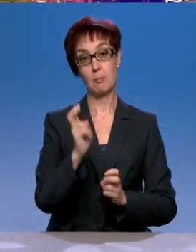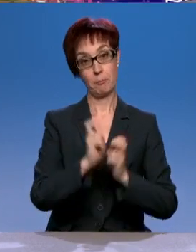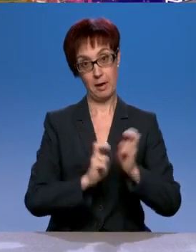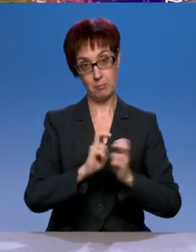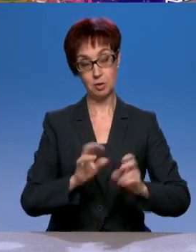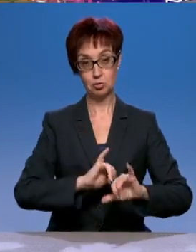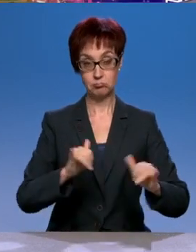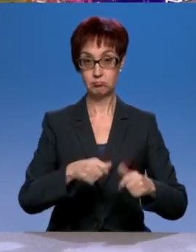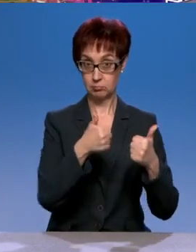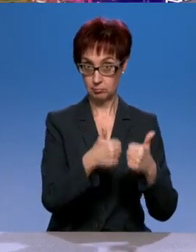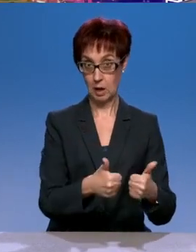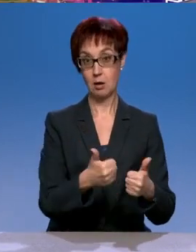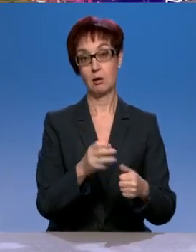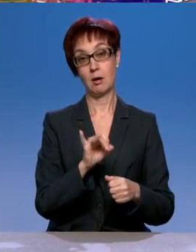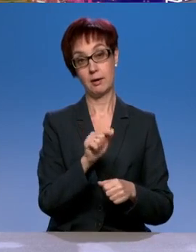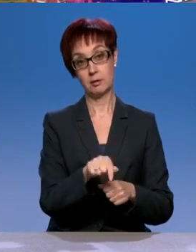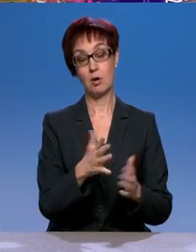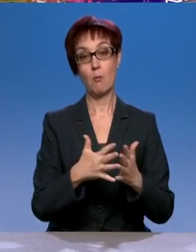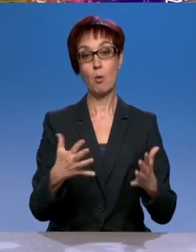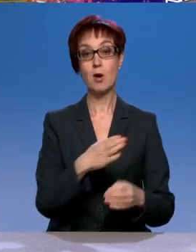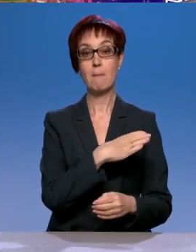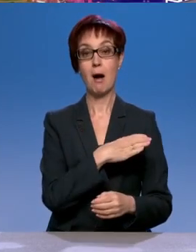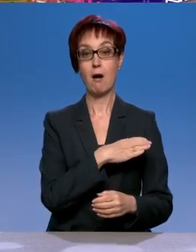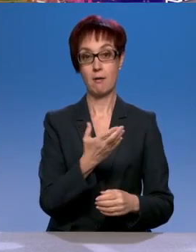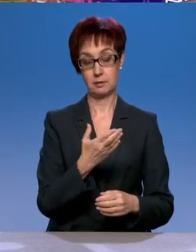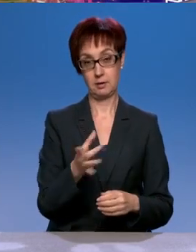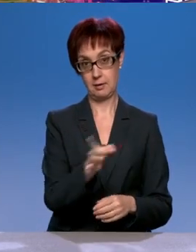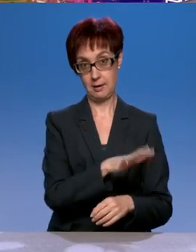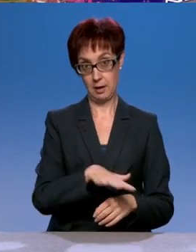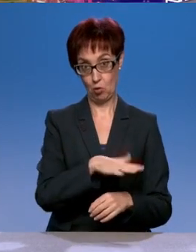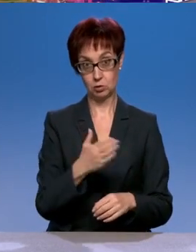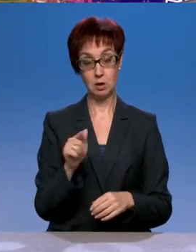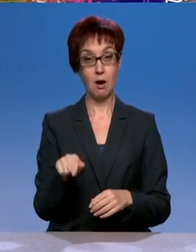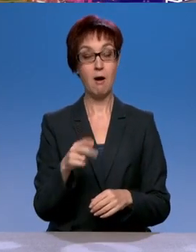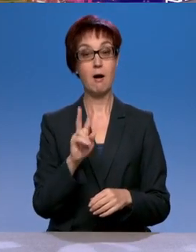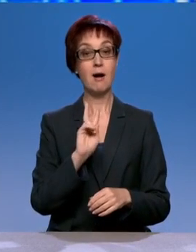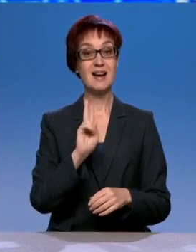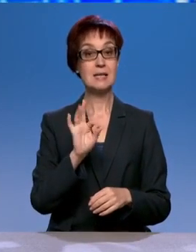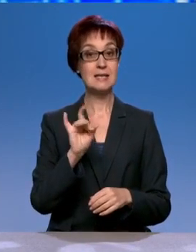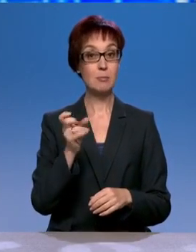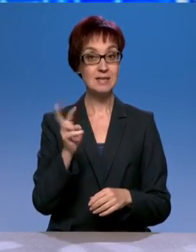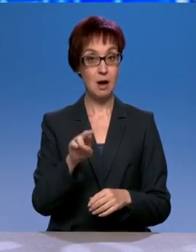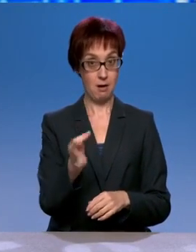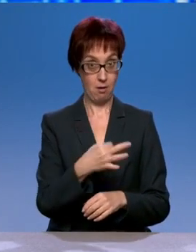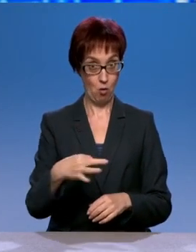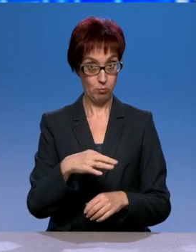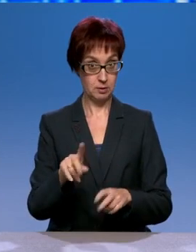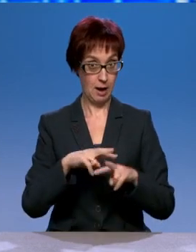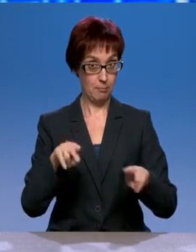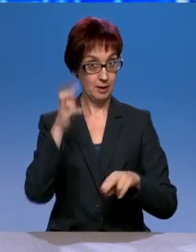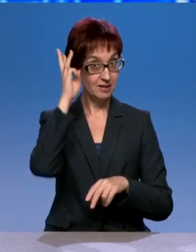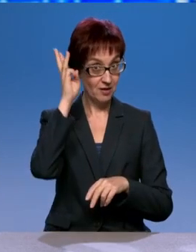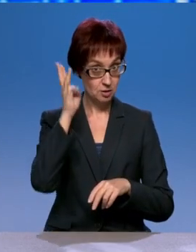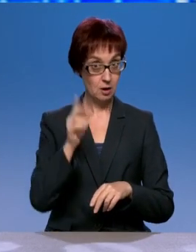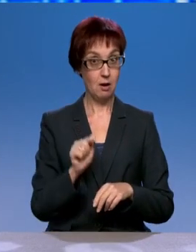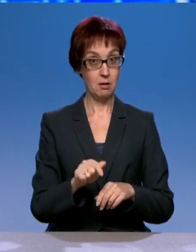побогаче? Да. А, скажем, Костромская область, ну, она как Тверская, она большая, а население там еще меньше. Да, на самом деле, вот этот